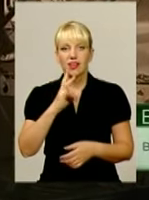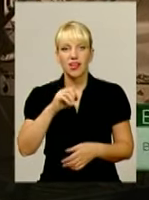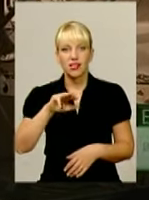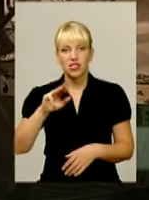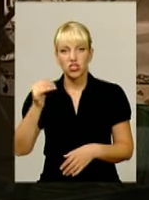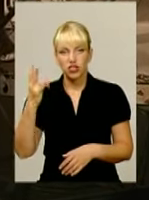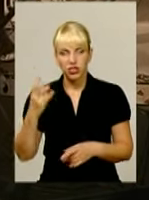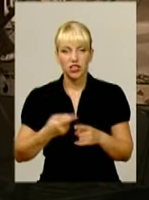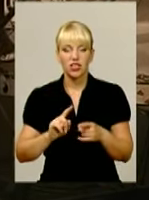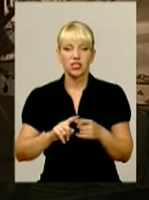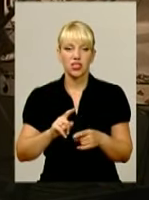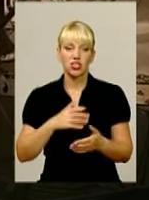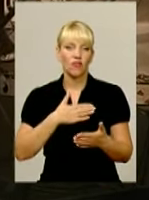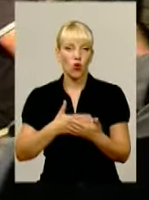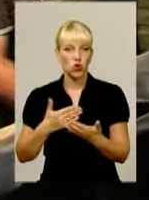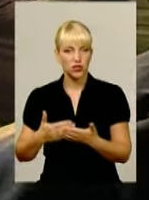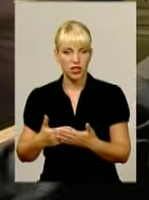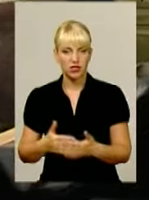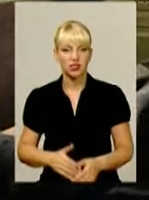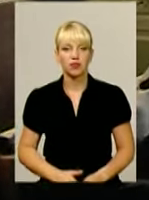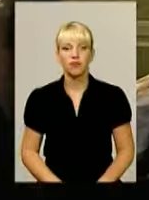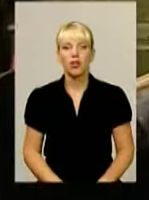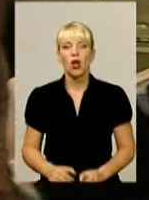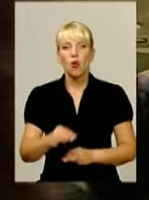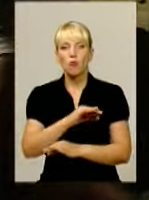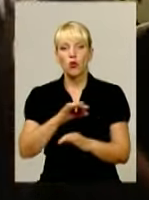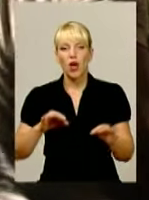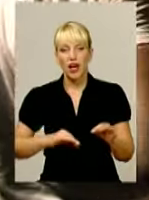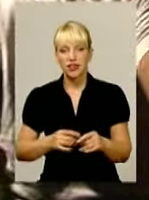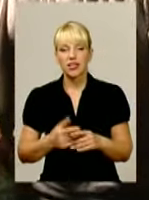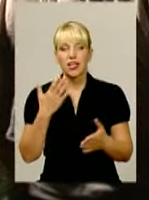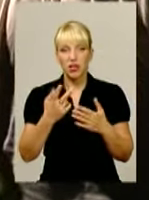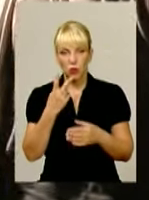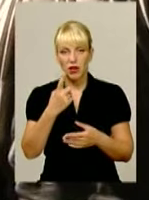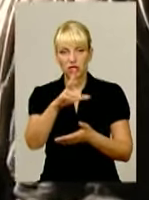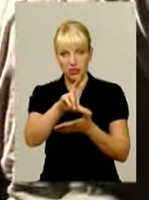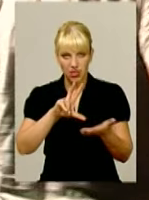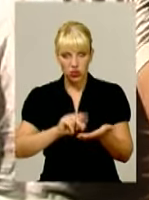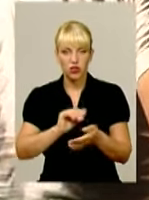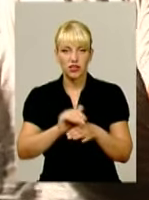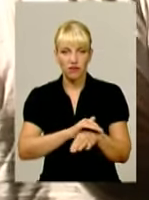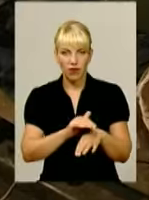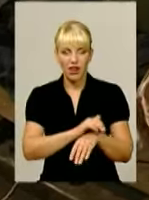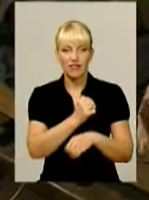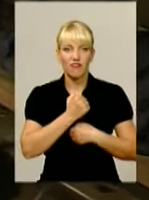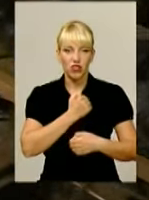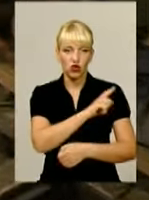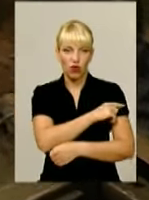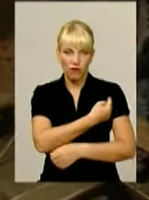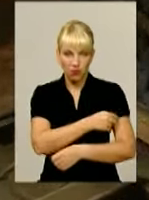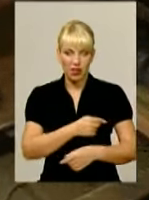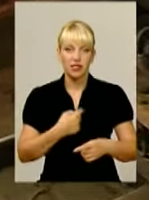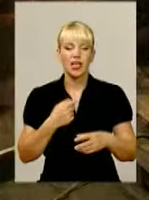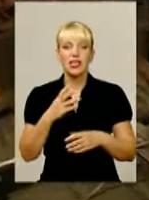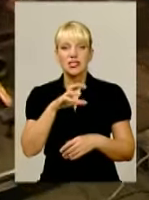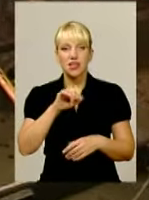Це чисто волонтерські проекти. Якщо перший зразок евакуатора схвалять військові медики, славутські волонтери обіцяють і